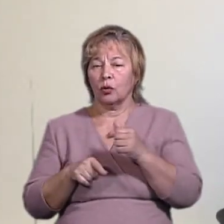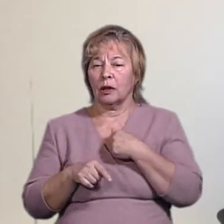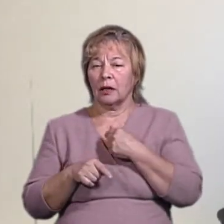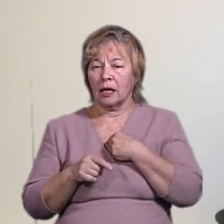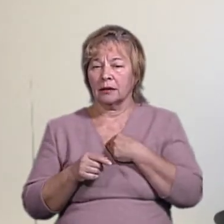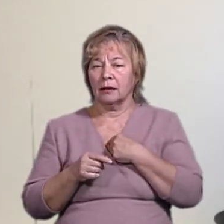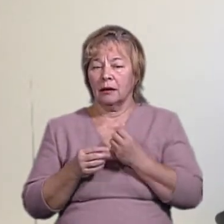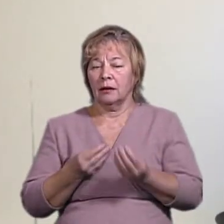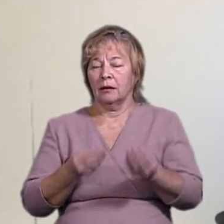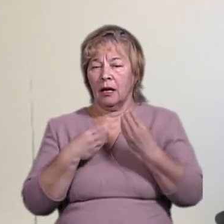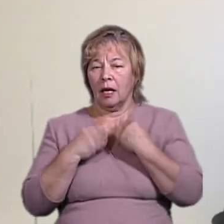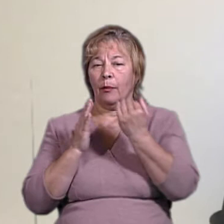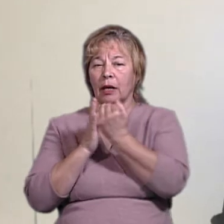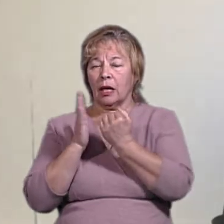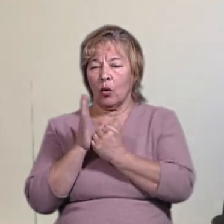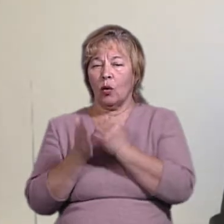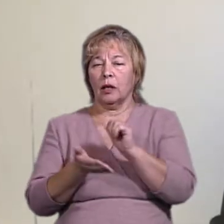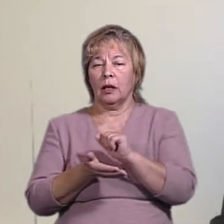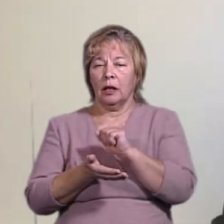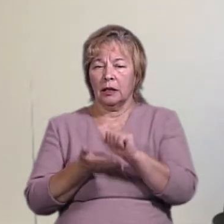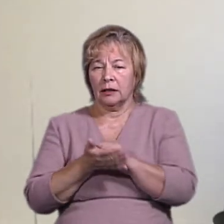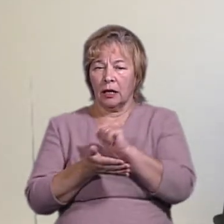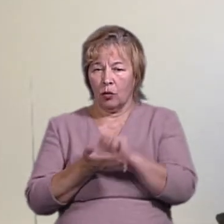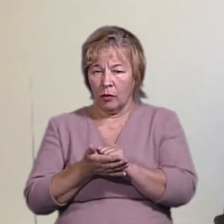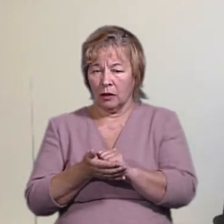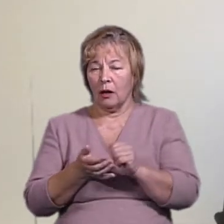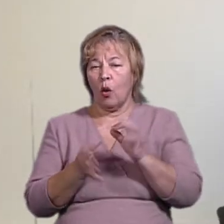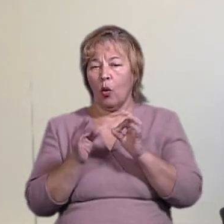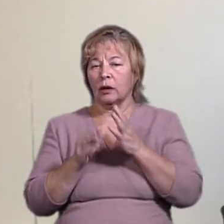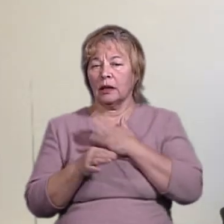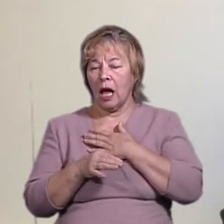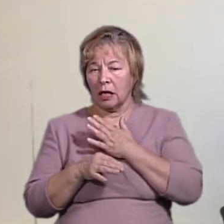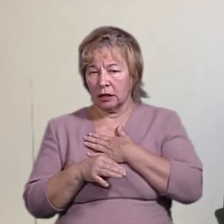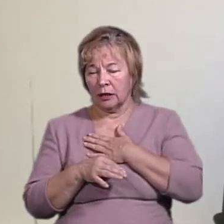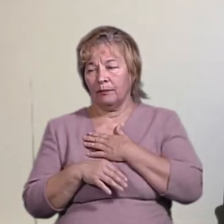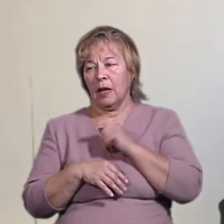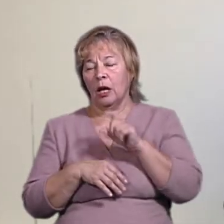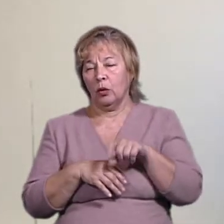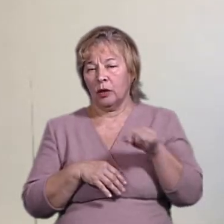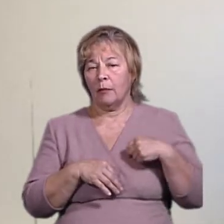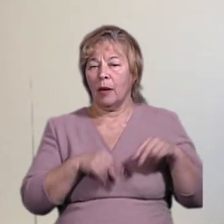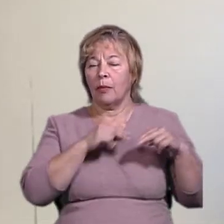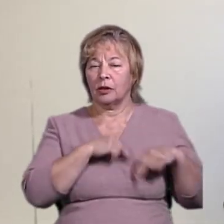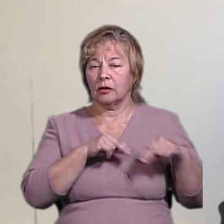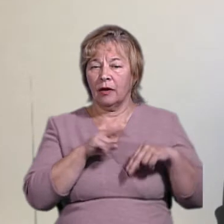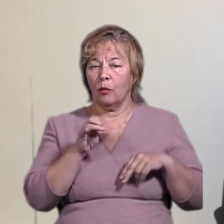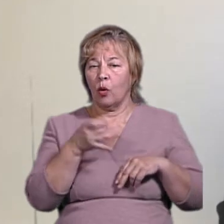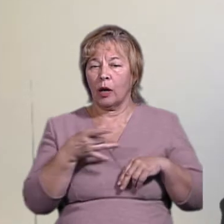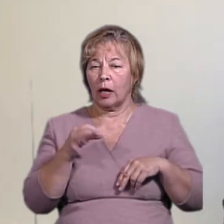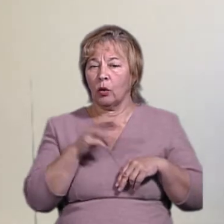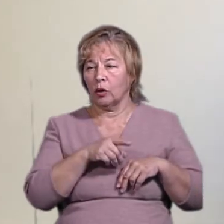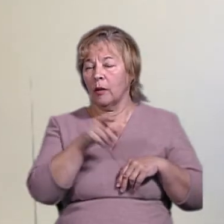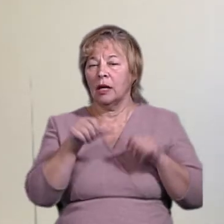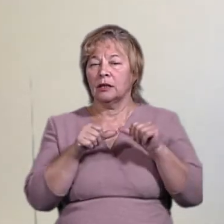надійшли протоколи, задокументовані від наших колег. Ми працювали по районам з